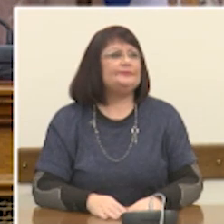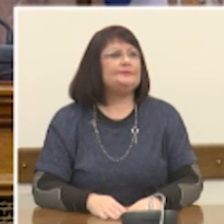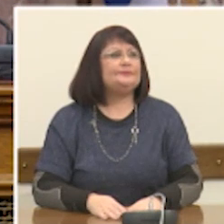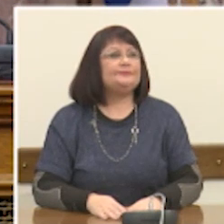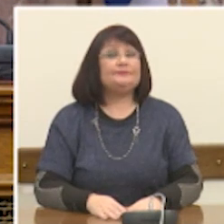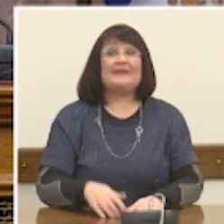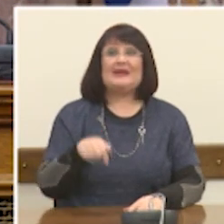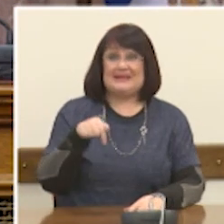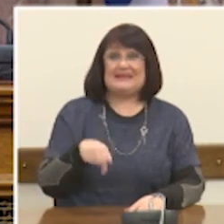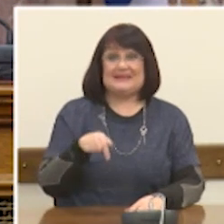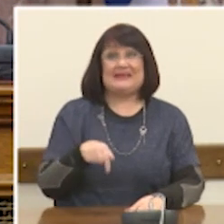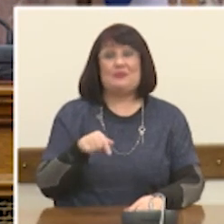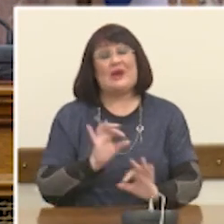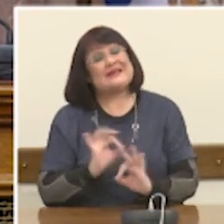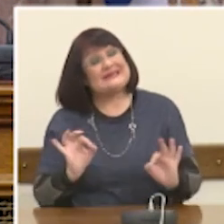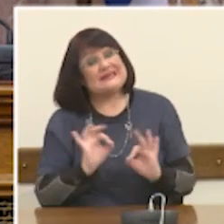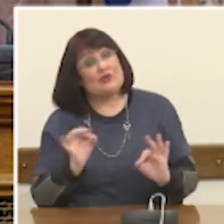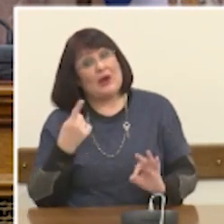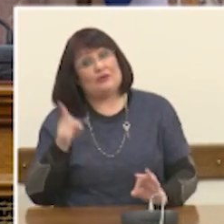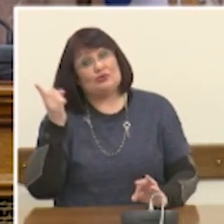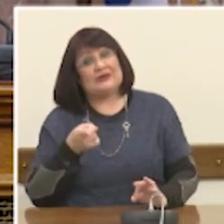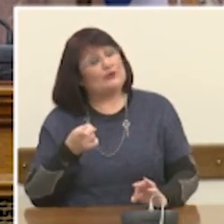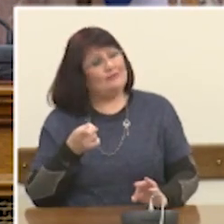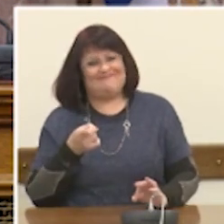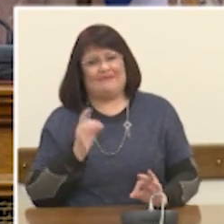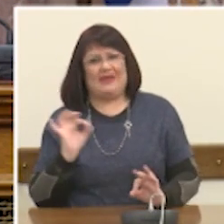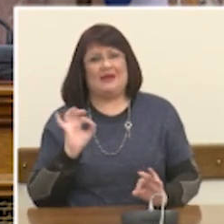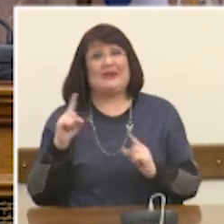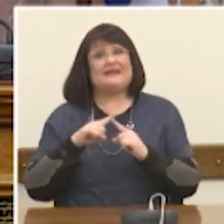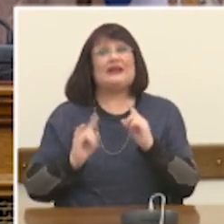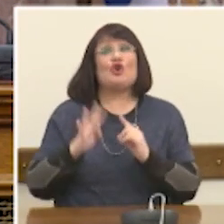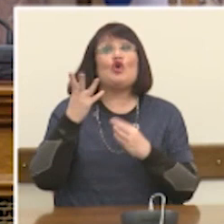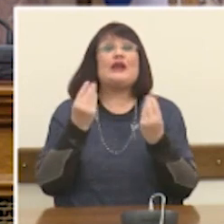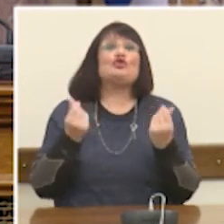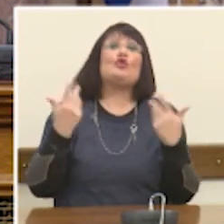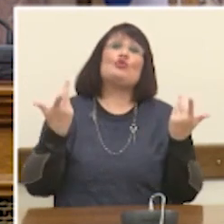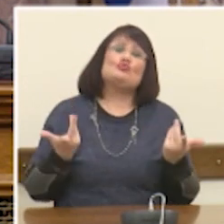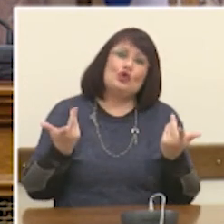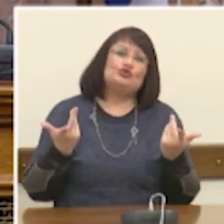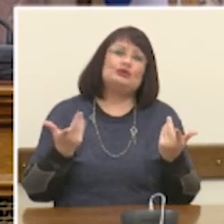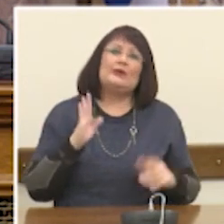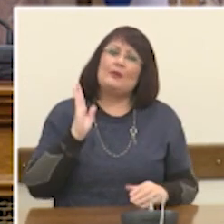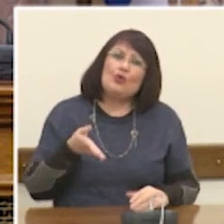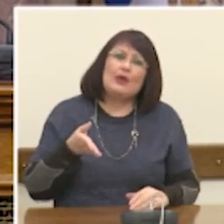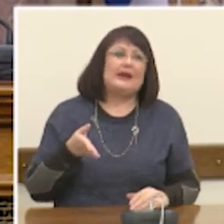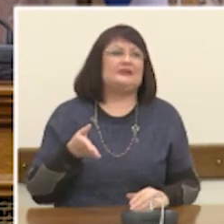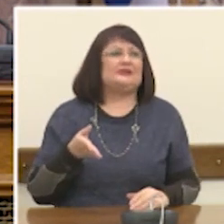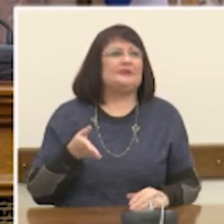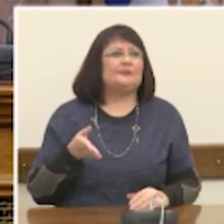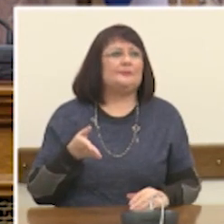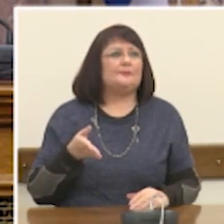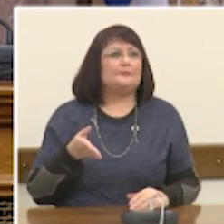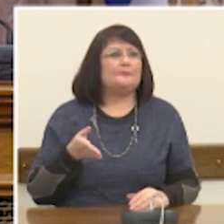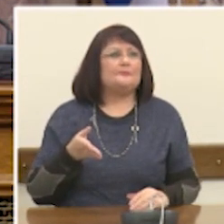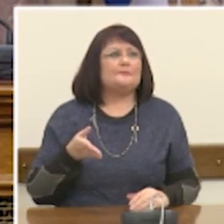απολύτως σίγουροι για το ποια θα είναι η τεχνολογία η οποία θα μπορέσει τελικά να επικρατήσει